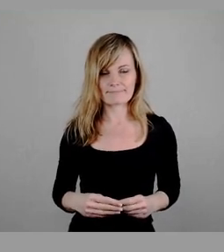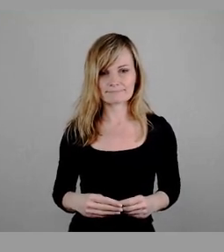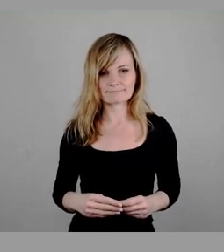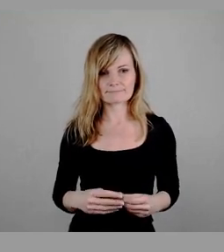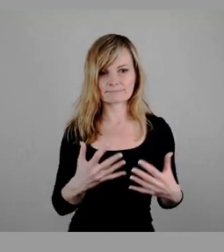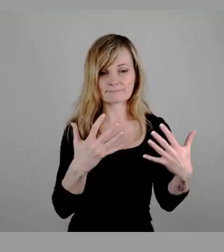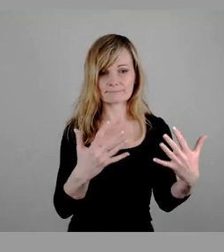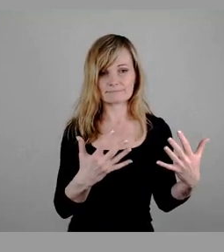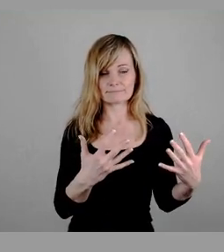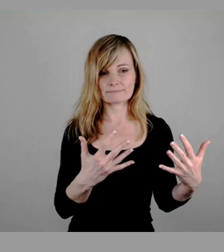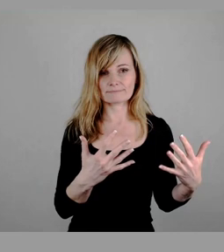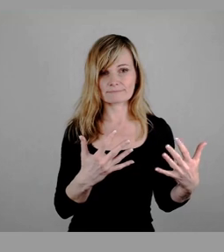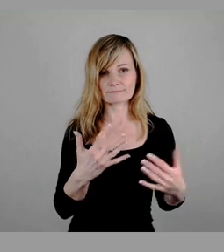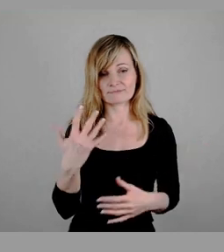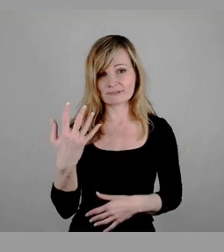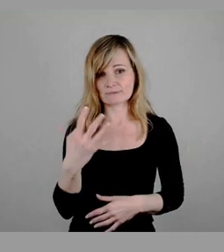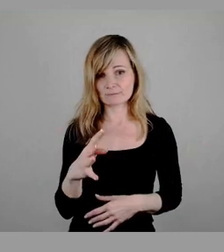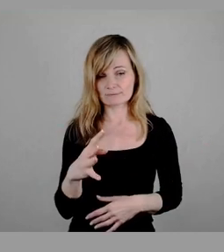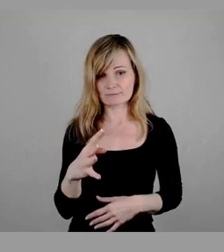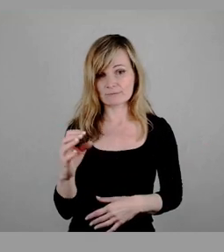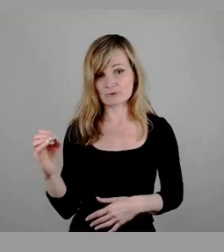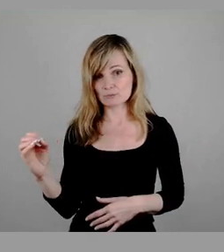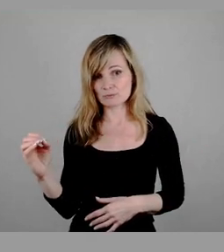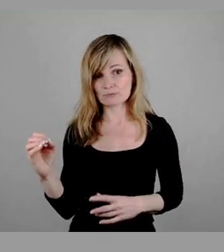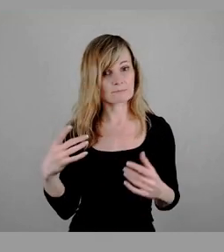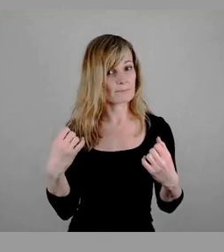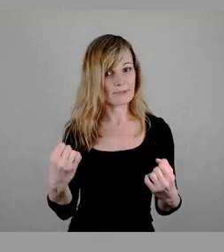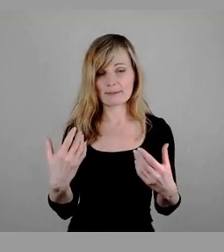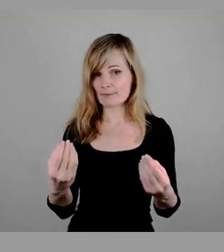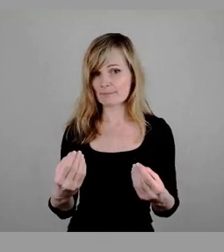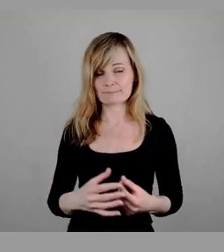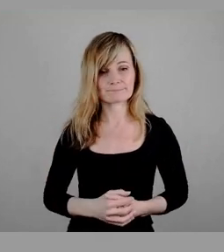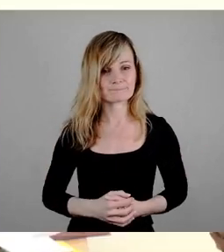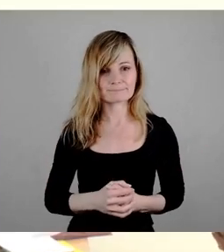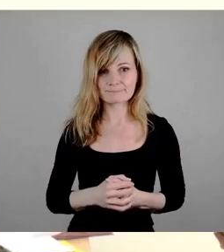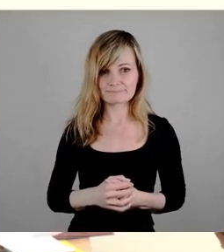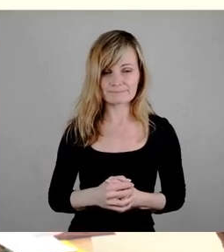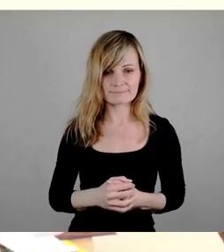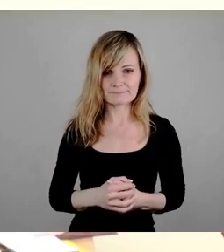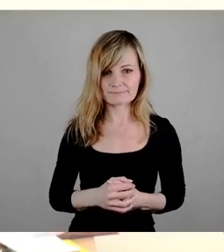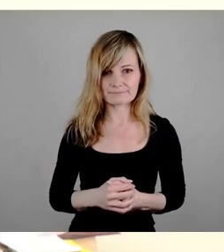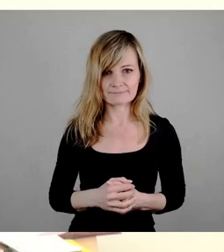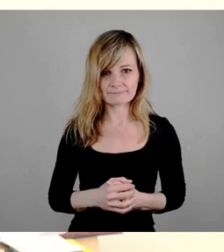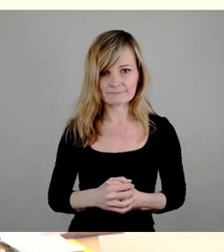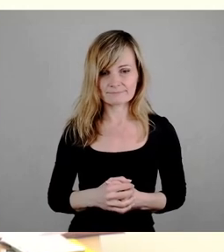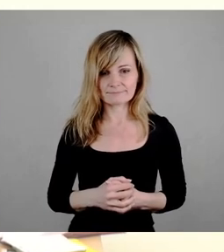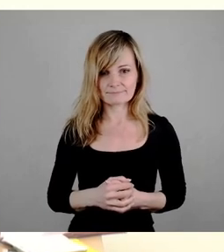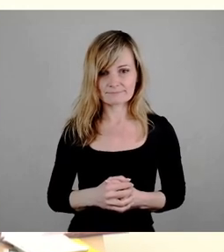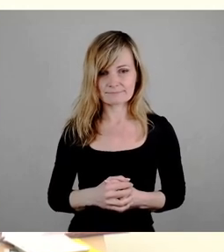10, 54, 0 hat keine Mehrheit bekommen. Dann kommen wir zum